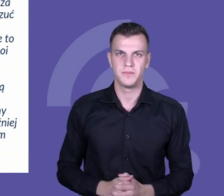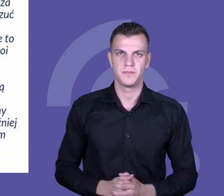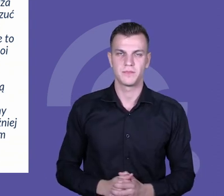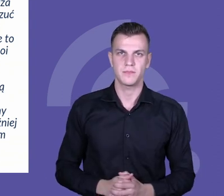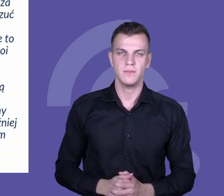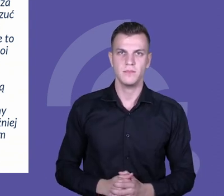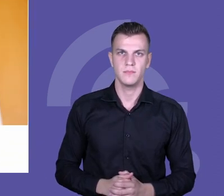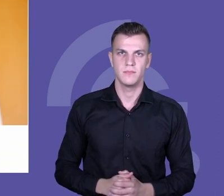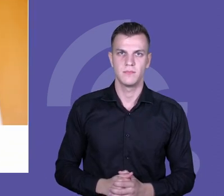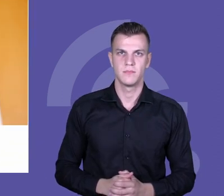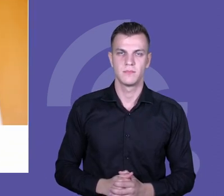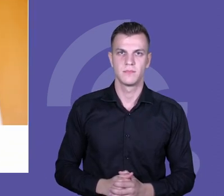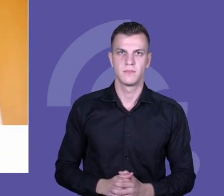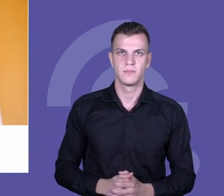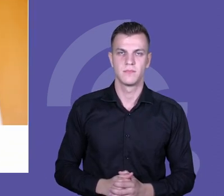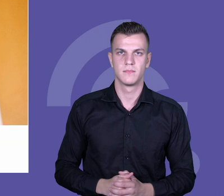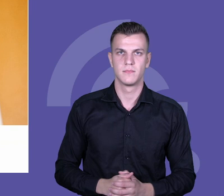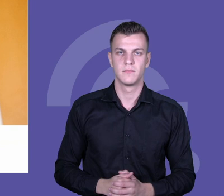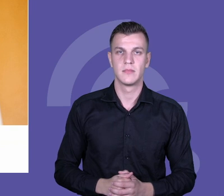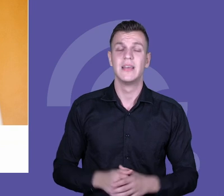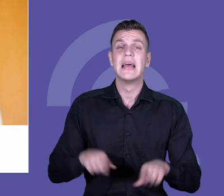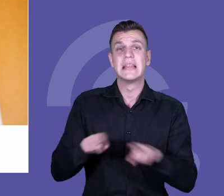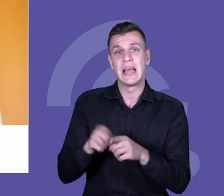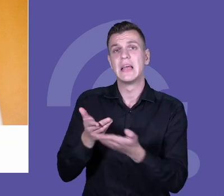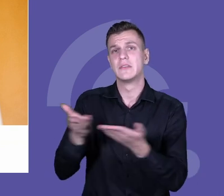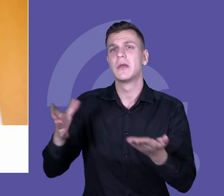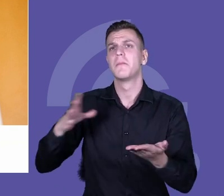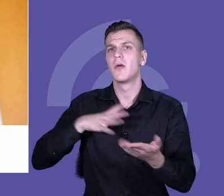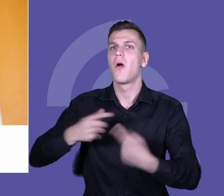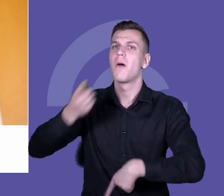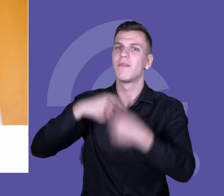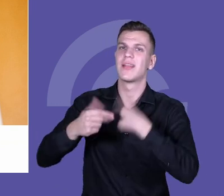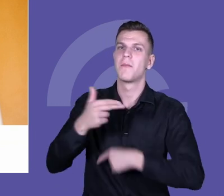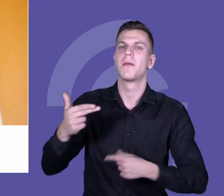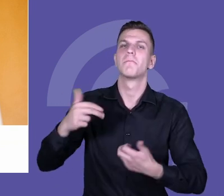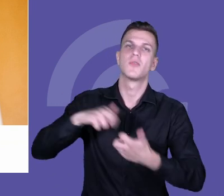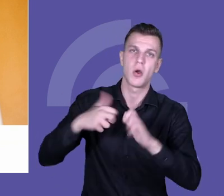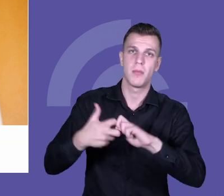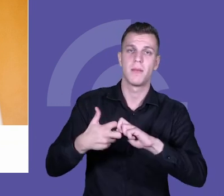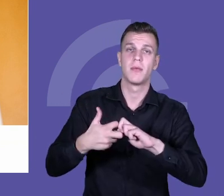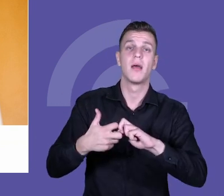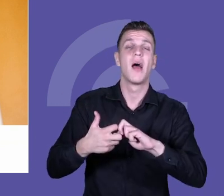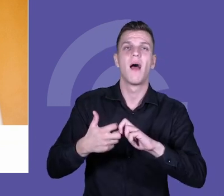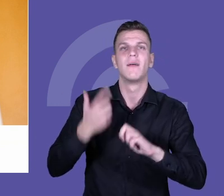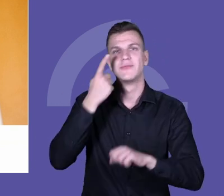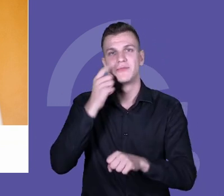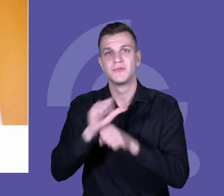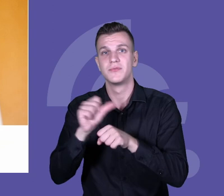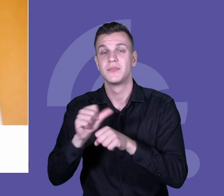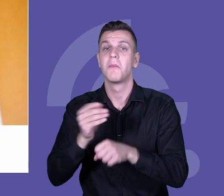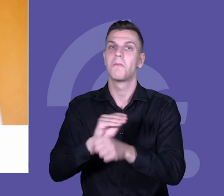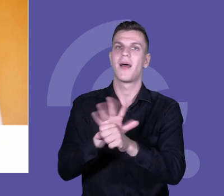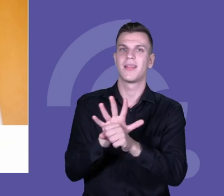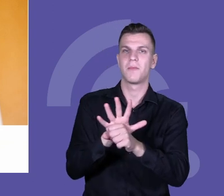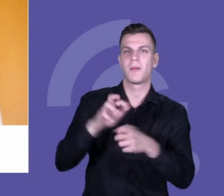konferencji. Oczywiście mówili również o trudnościach i tutaj wiadomo, że było właśnie przede wszystkim na pandemia, wnikającą również z